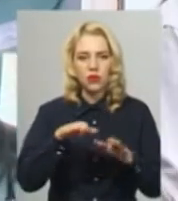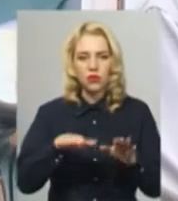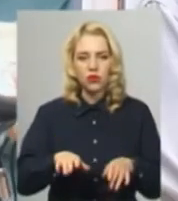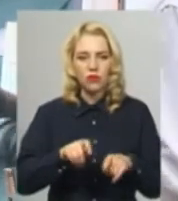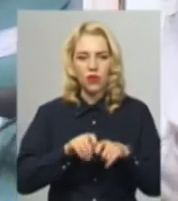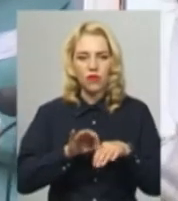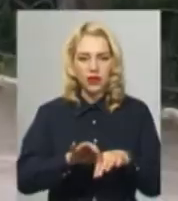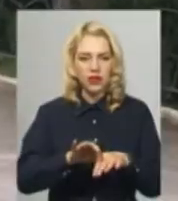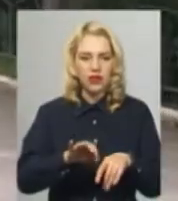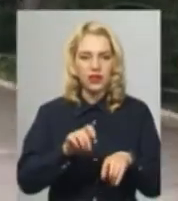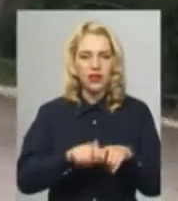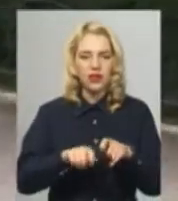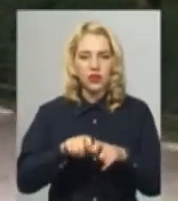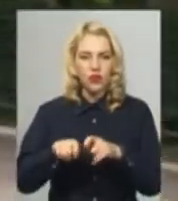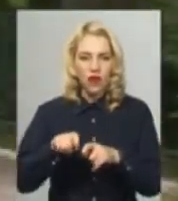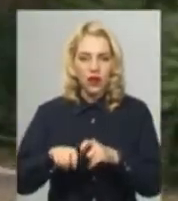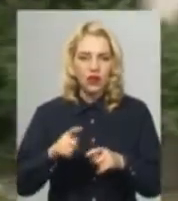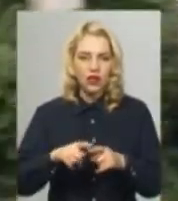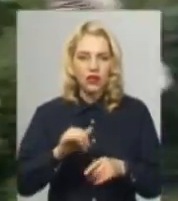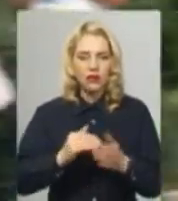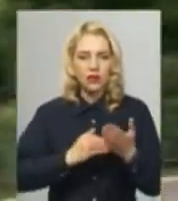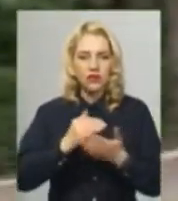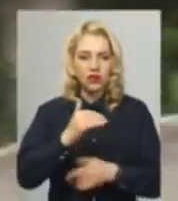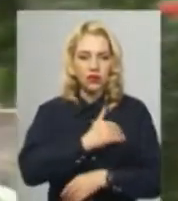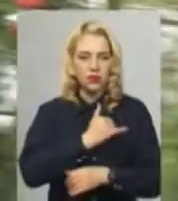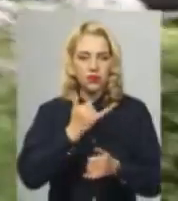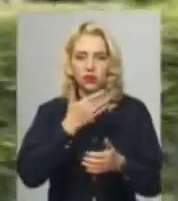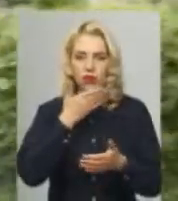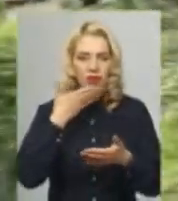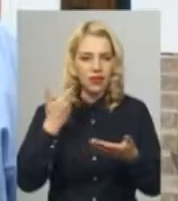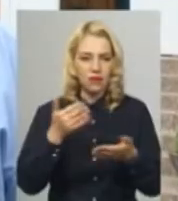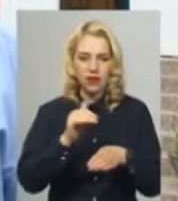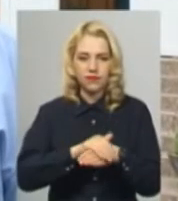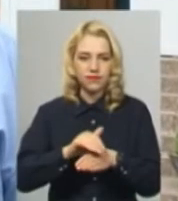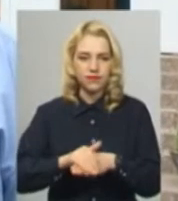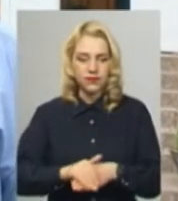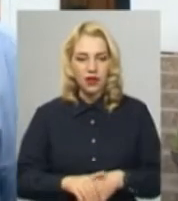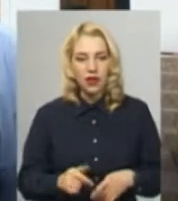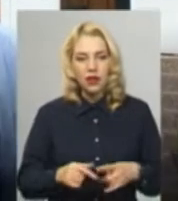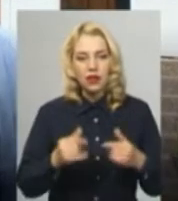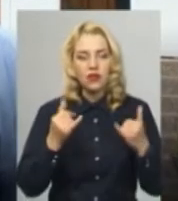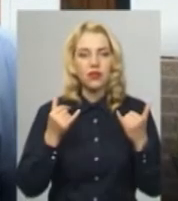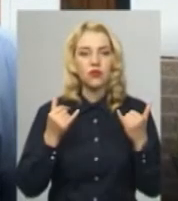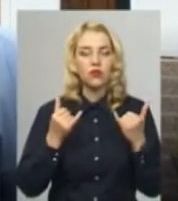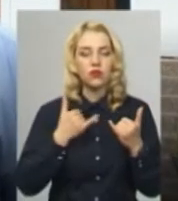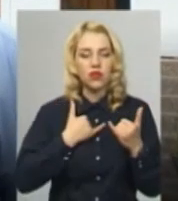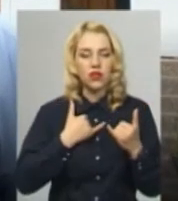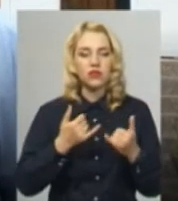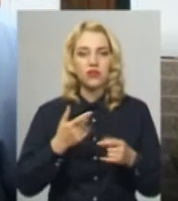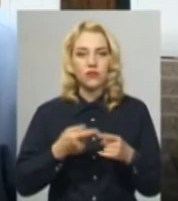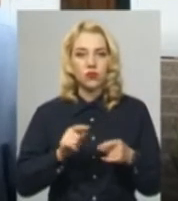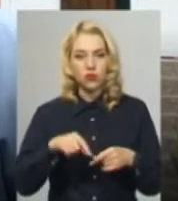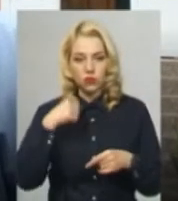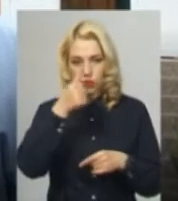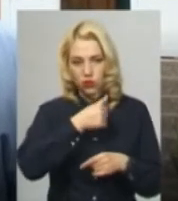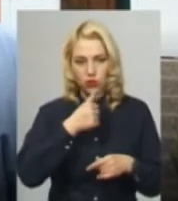тестування Андрій Бекас. Та додає, підвищену температуру сьогодні не фіксували. У нас цього року дуже сувора, ось у нас